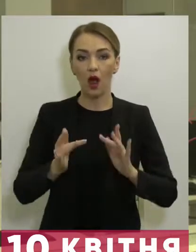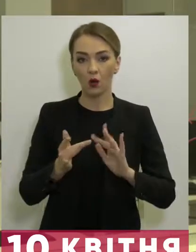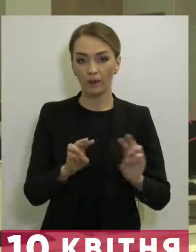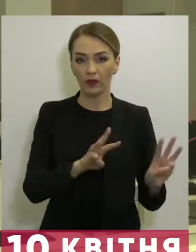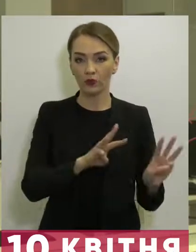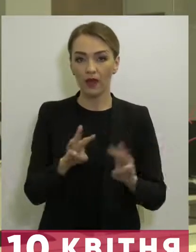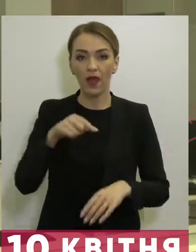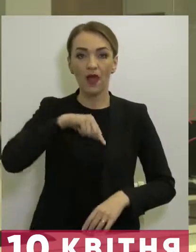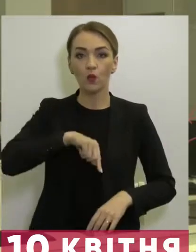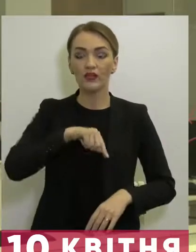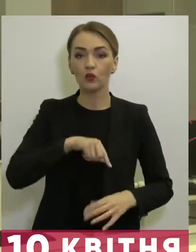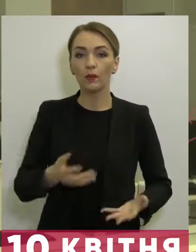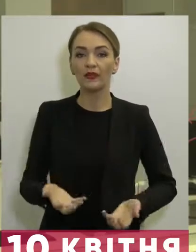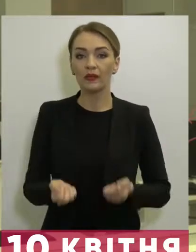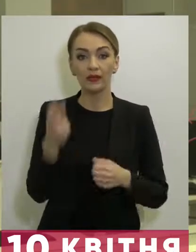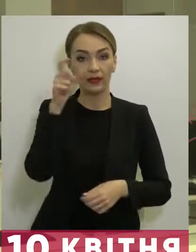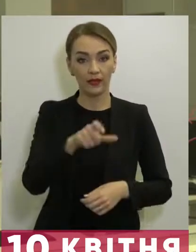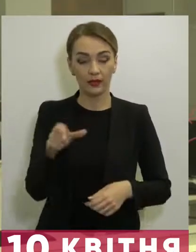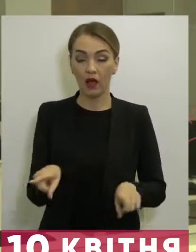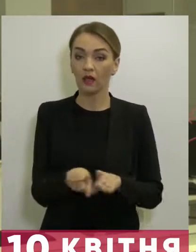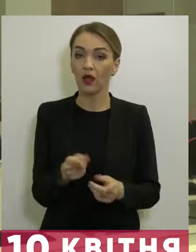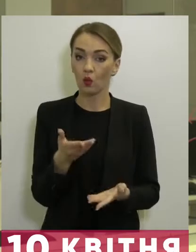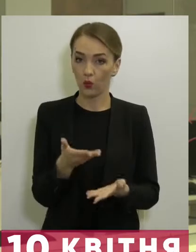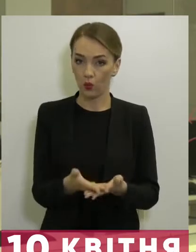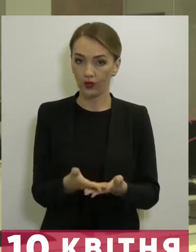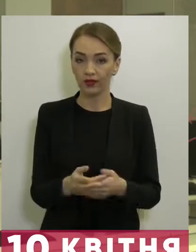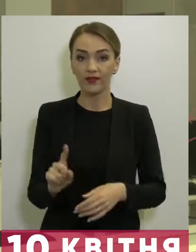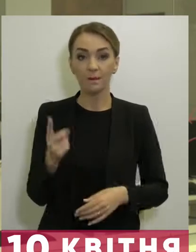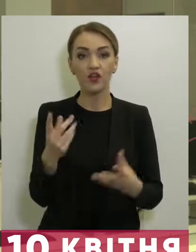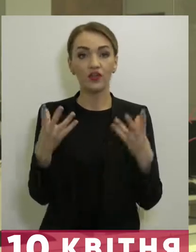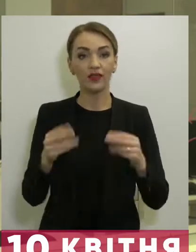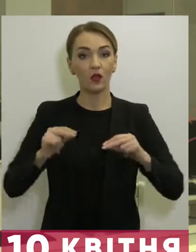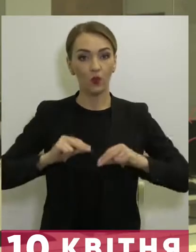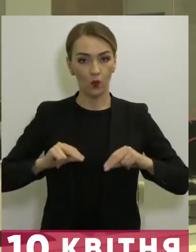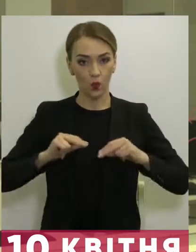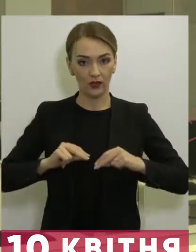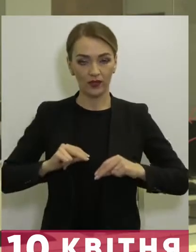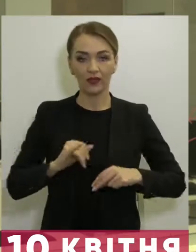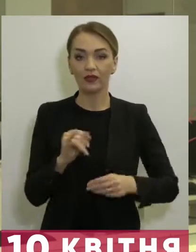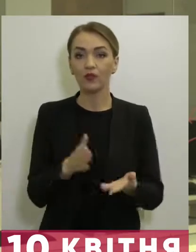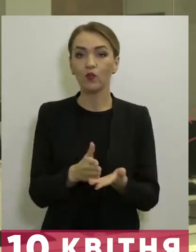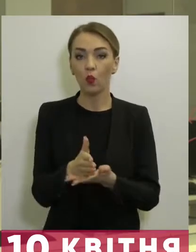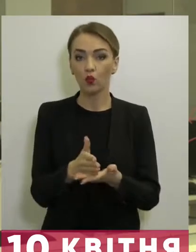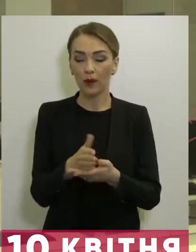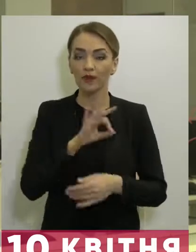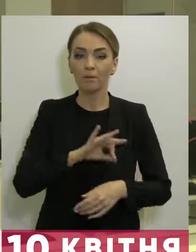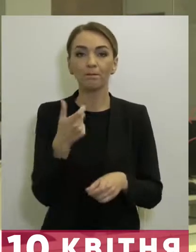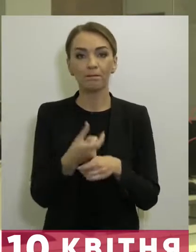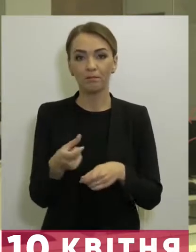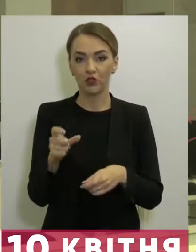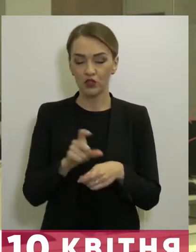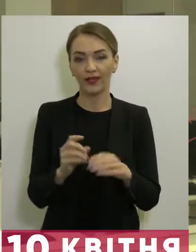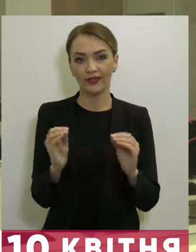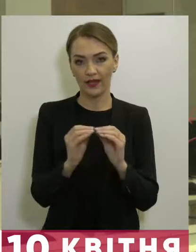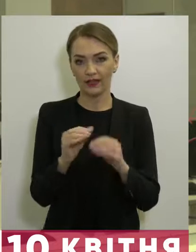емініційної підтримки Кіян? Так от, за перший день роботи її послугами скористалося більше